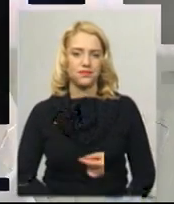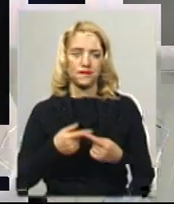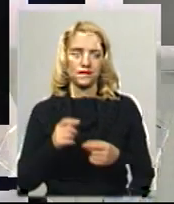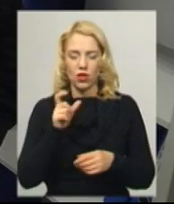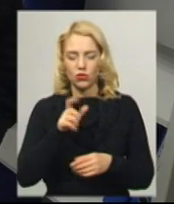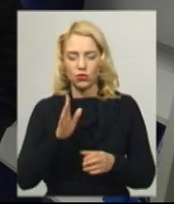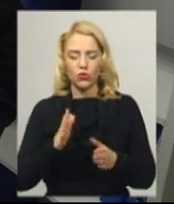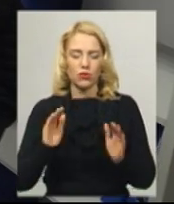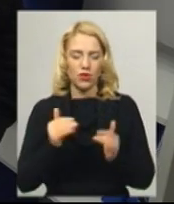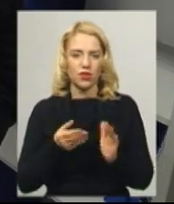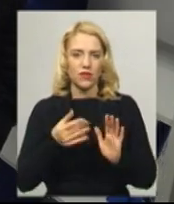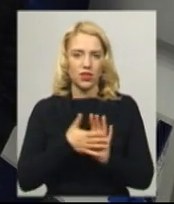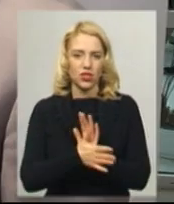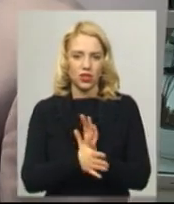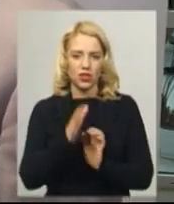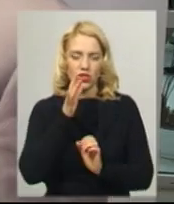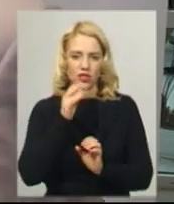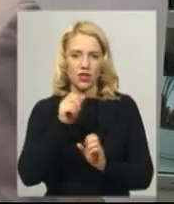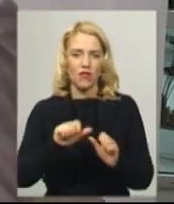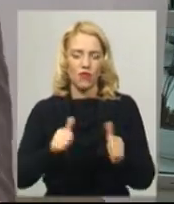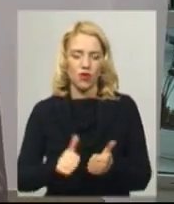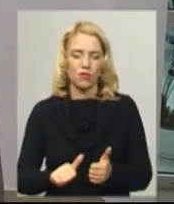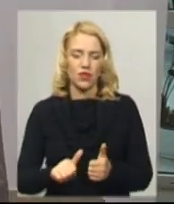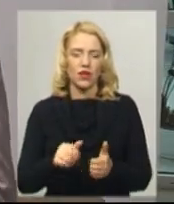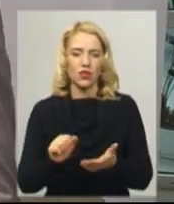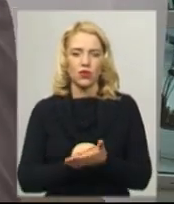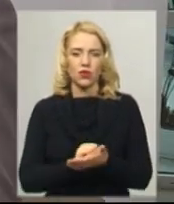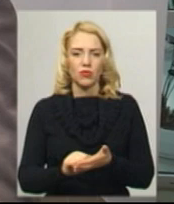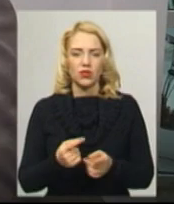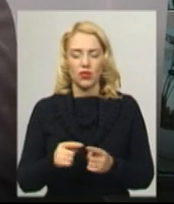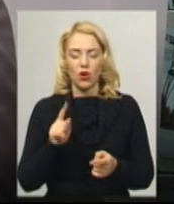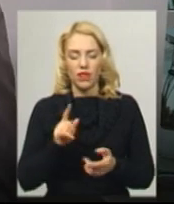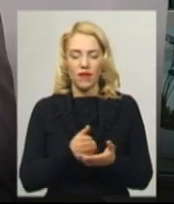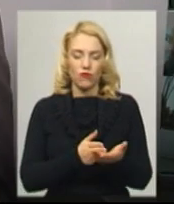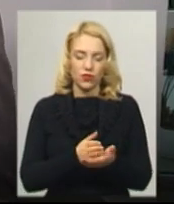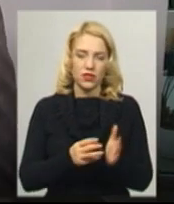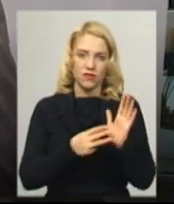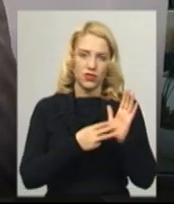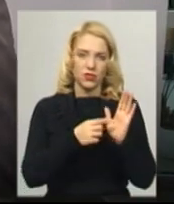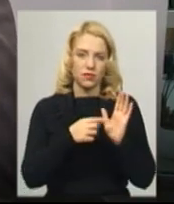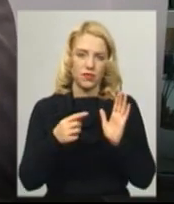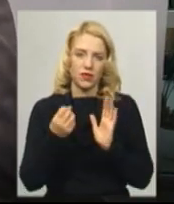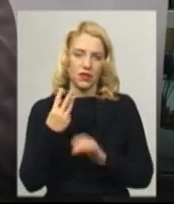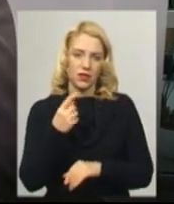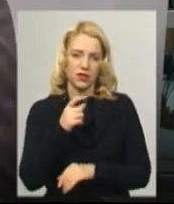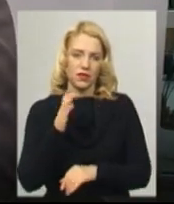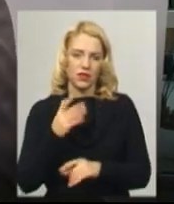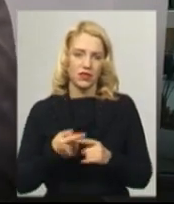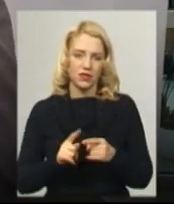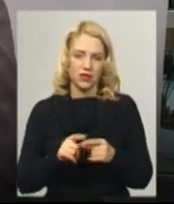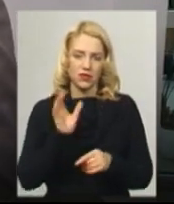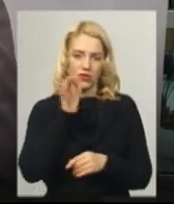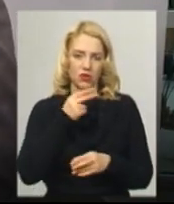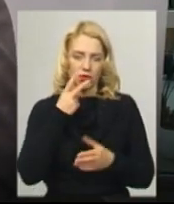На оформлення документів. В середньому одна функція від 8 до 13 хвилин. Це на сьогодні дійсно є досить